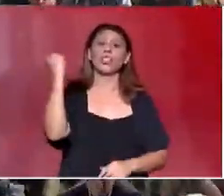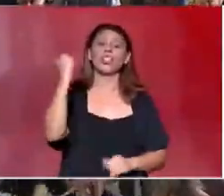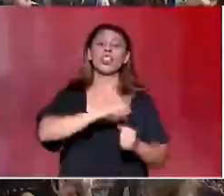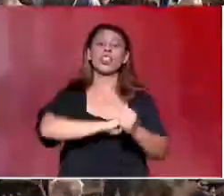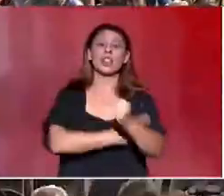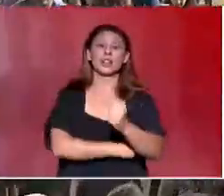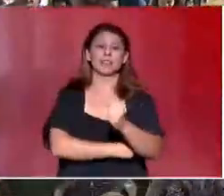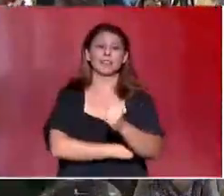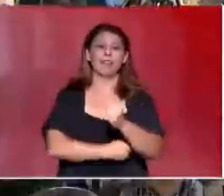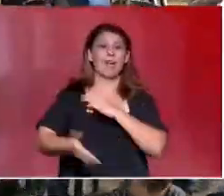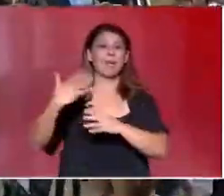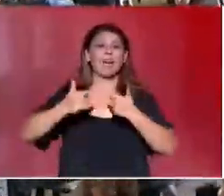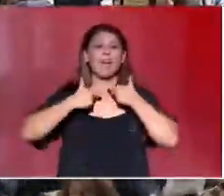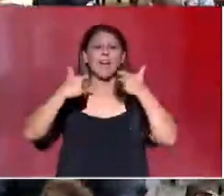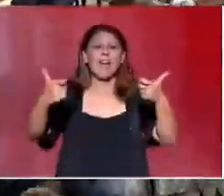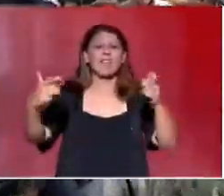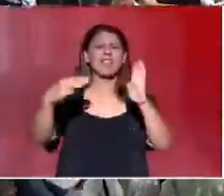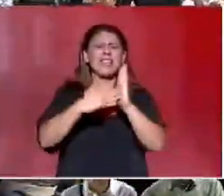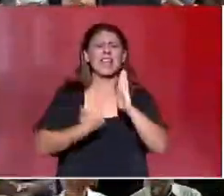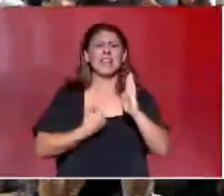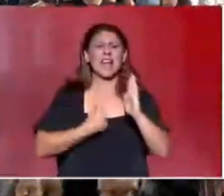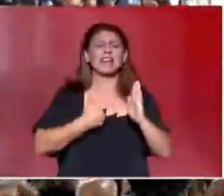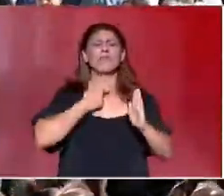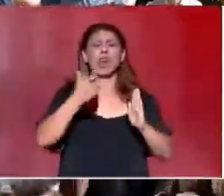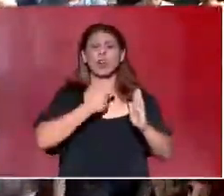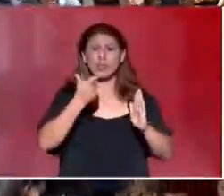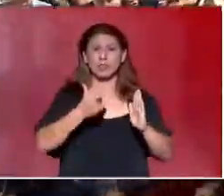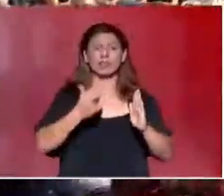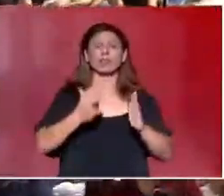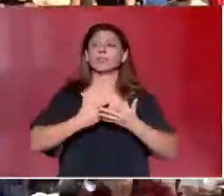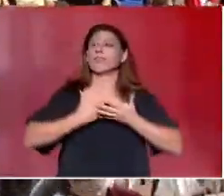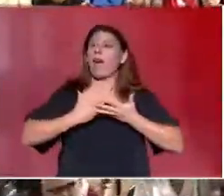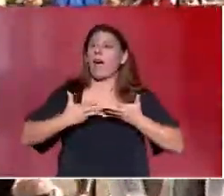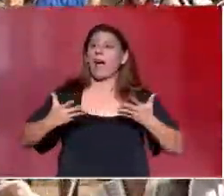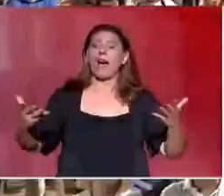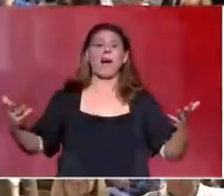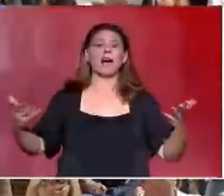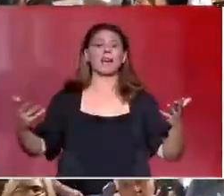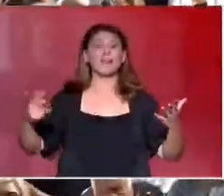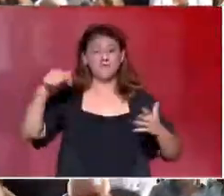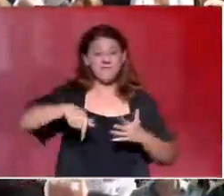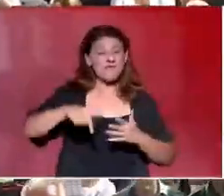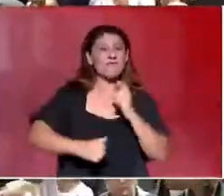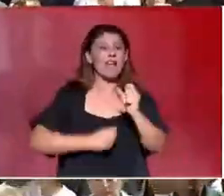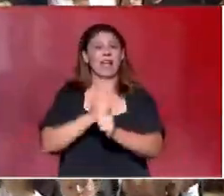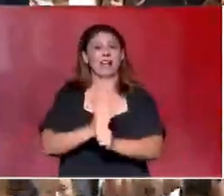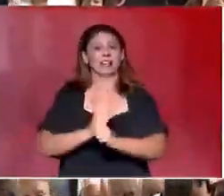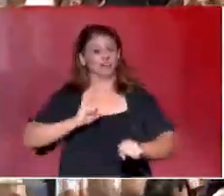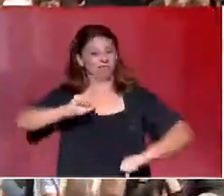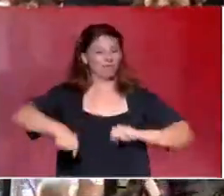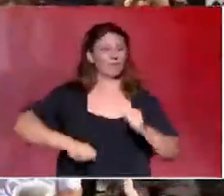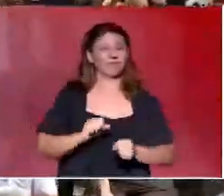ποτέ η κραυγή χιλιάδων νεανικών φωνών στις μεγαλειώδεις φετινές κινητοποιήσεις,